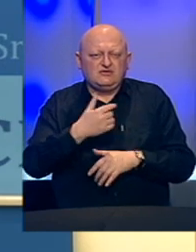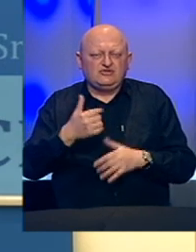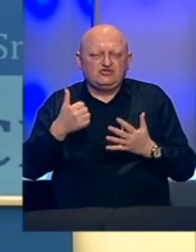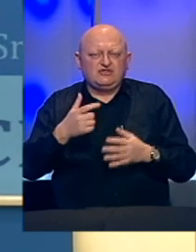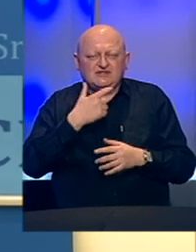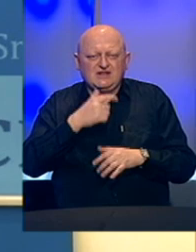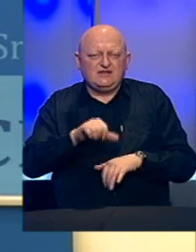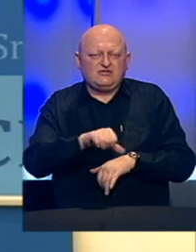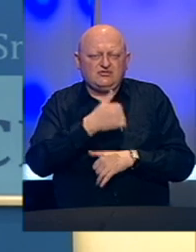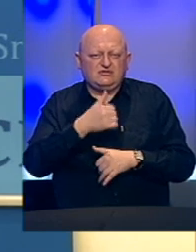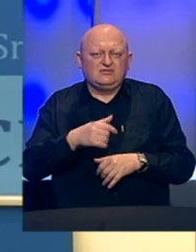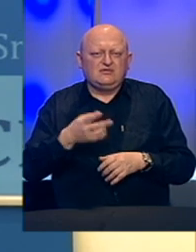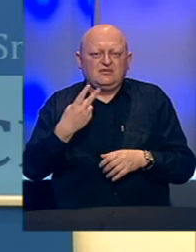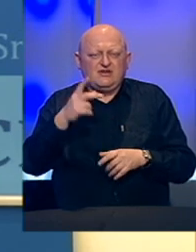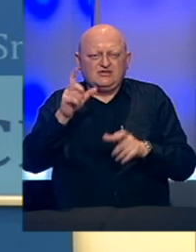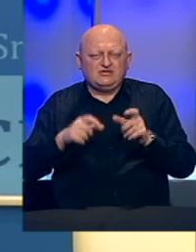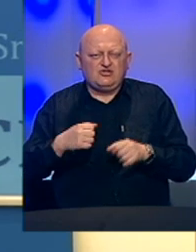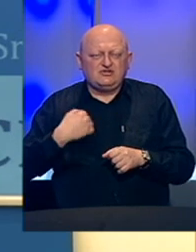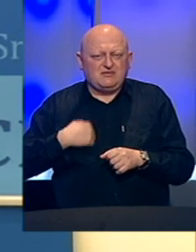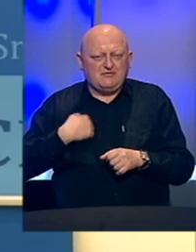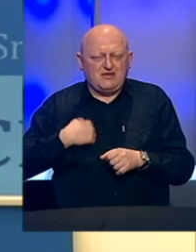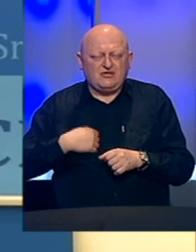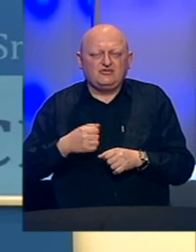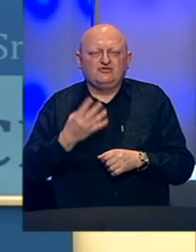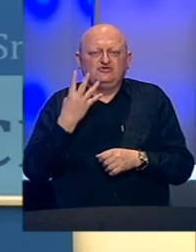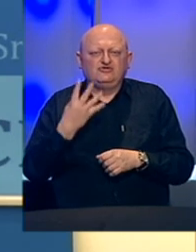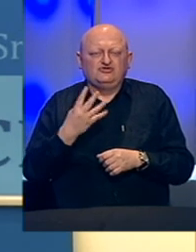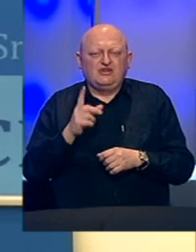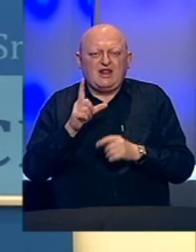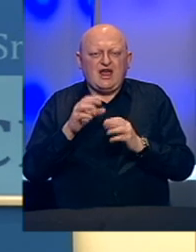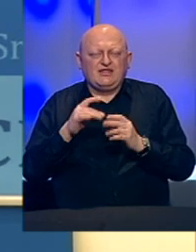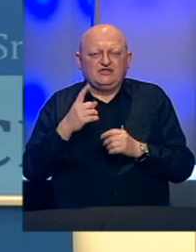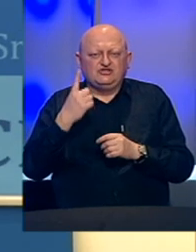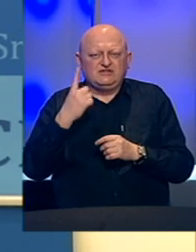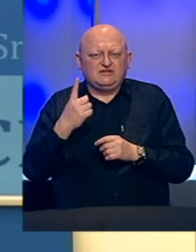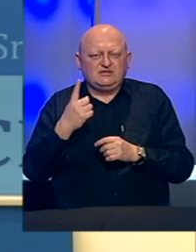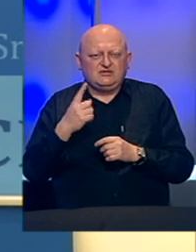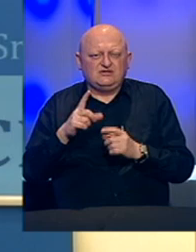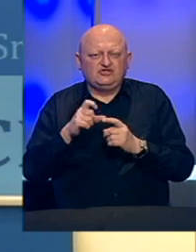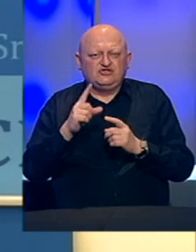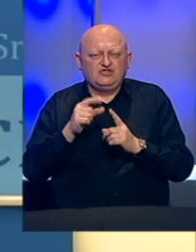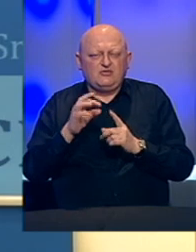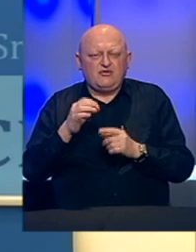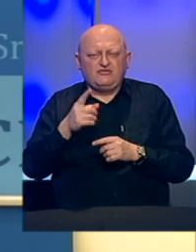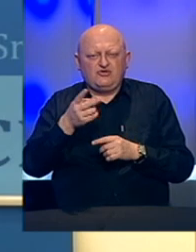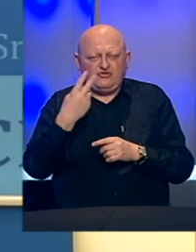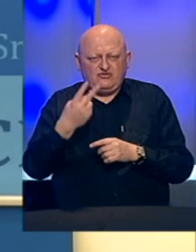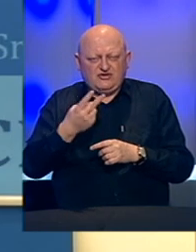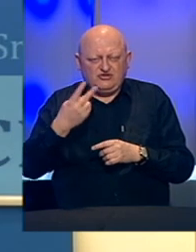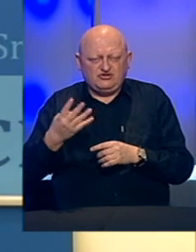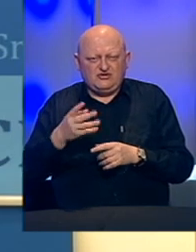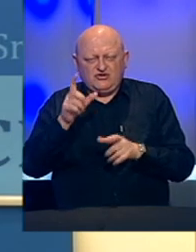životne dobi. 20 osoba je iz Banja Luke, 4 su iz Laktaša i jedna iz Šipova. Od ovi 24